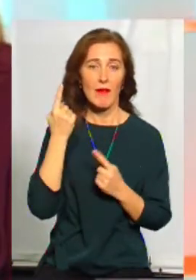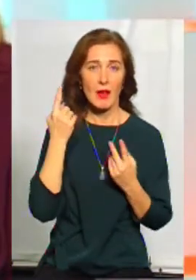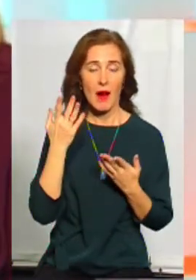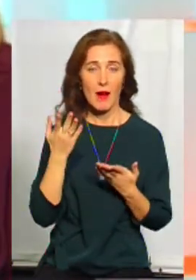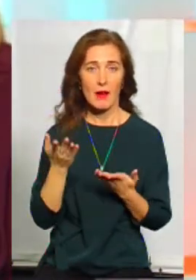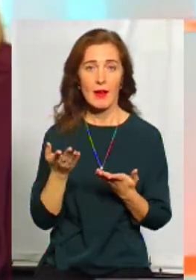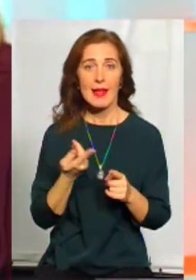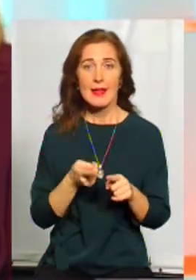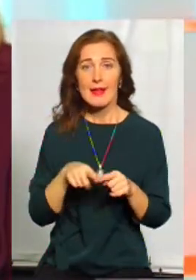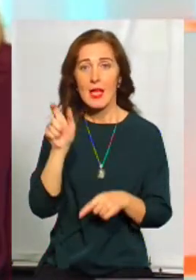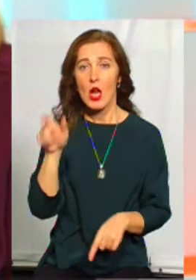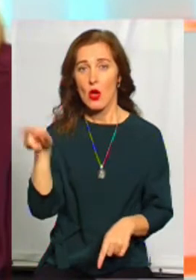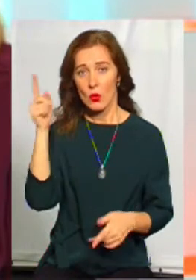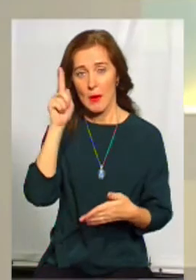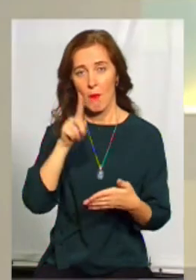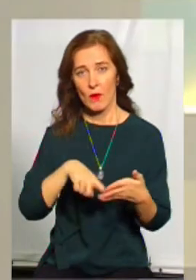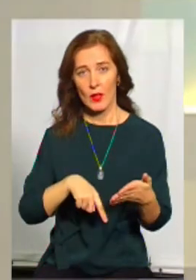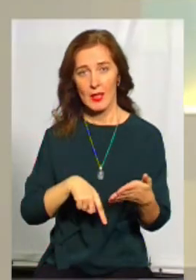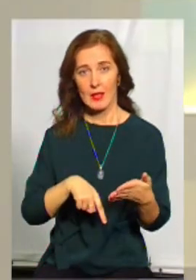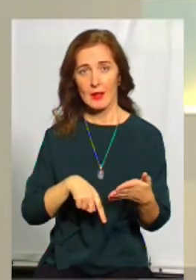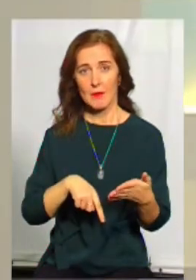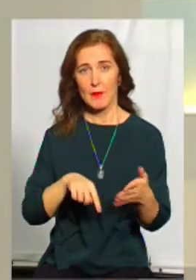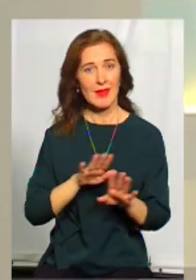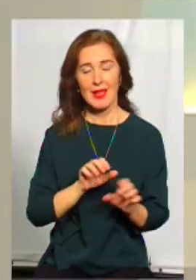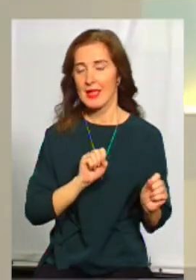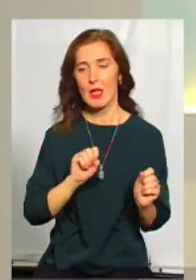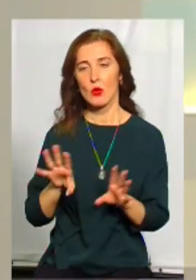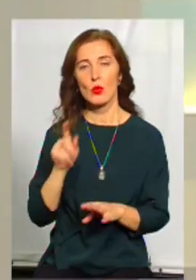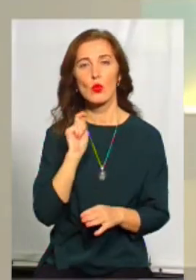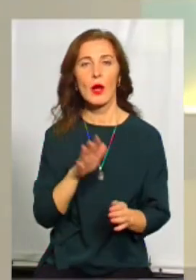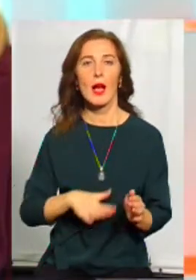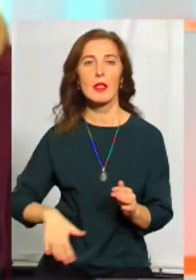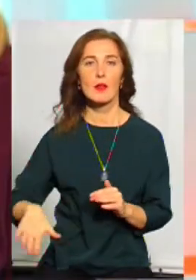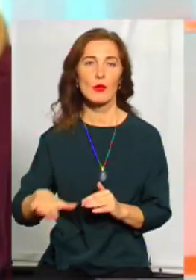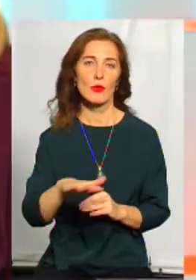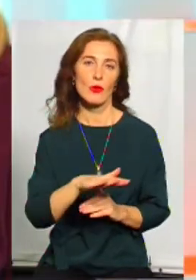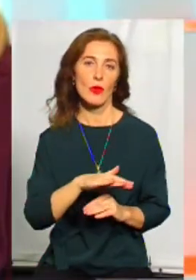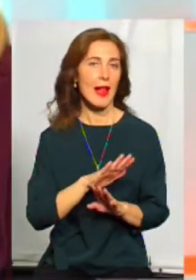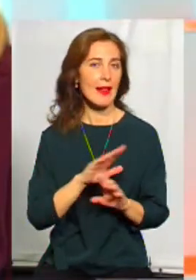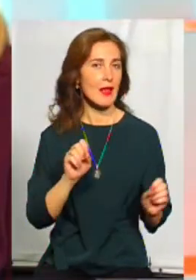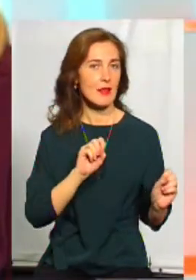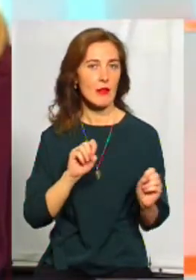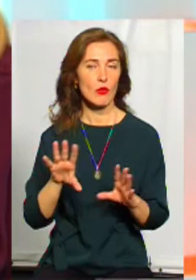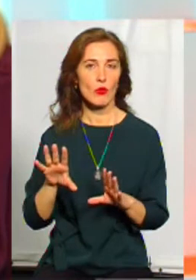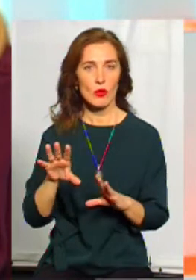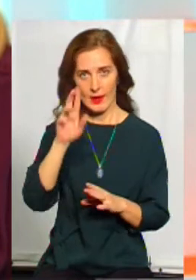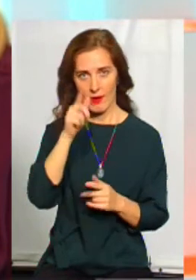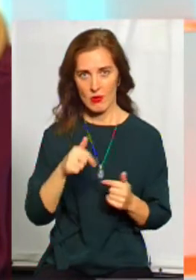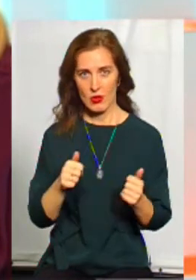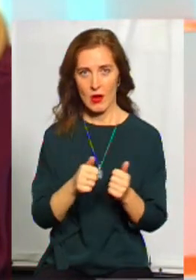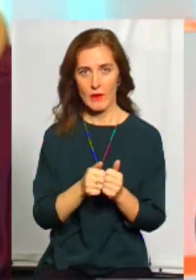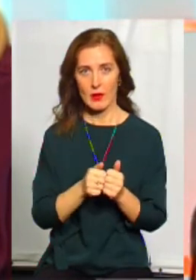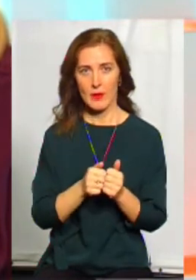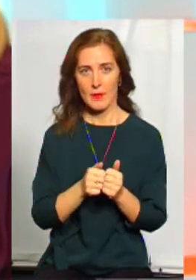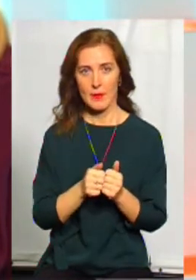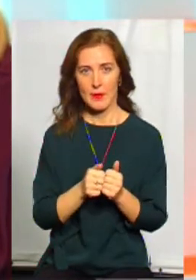верхах, ці люди, повірте, там вже не здадуть Україну, не здадуть державність. Мене ця